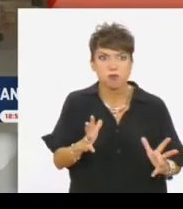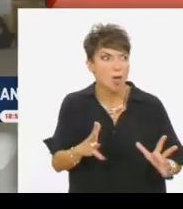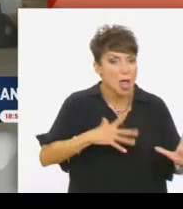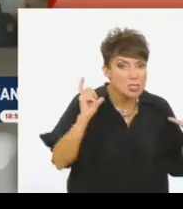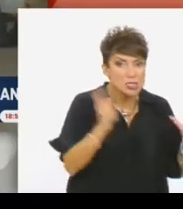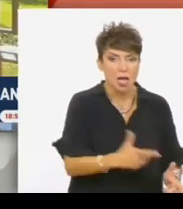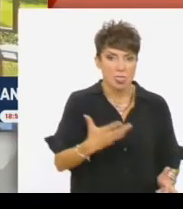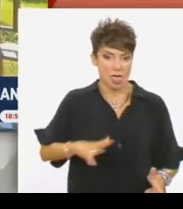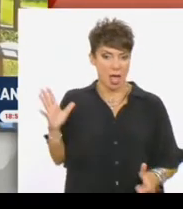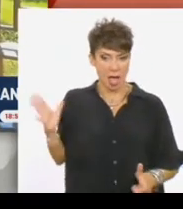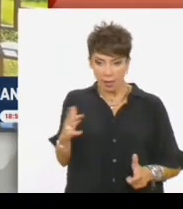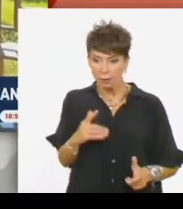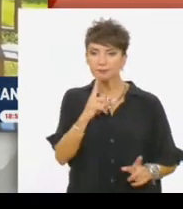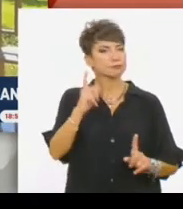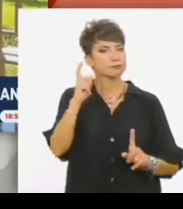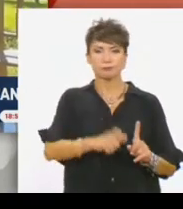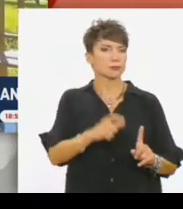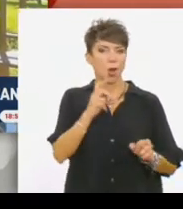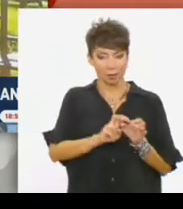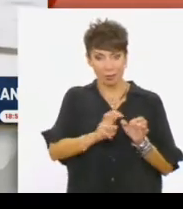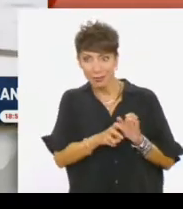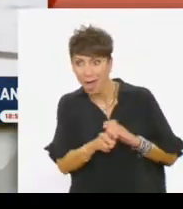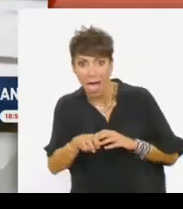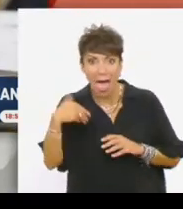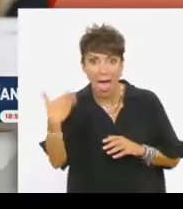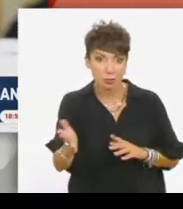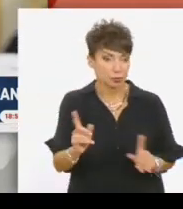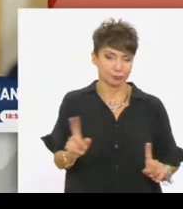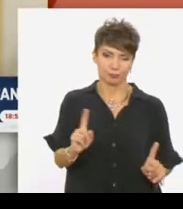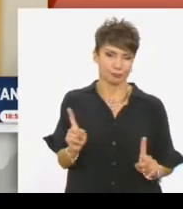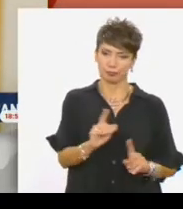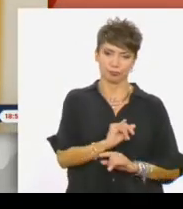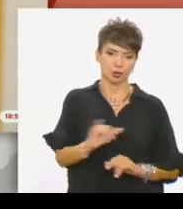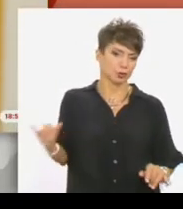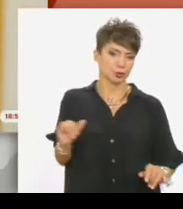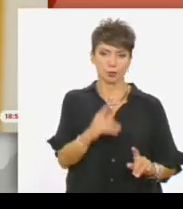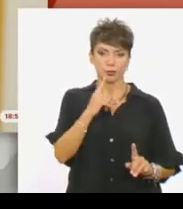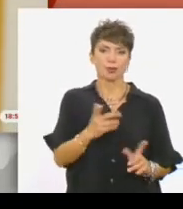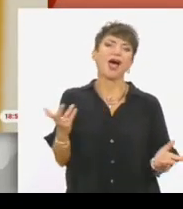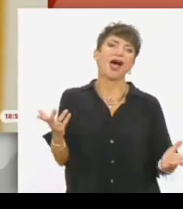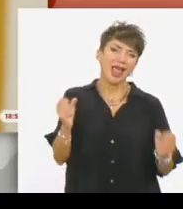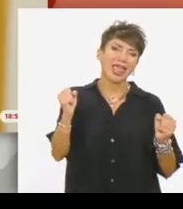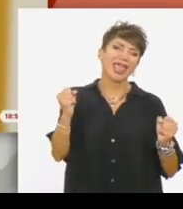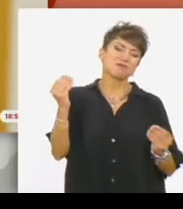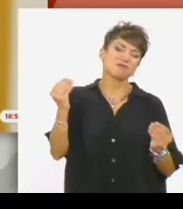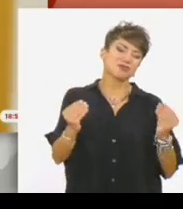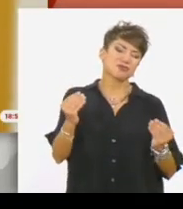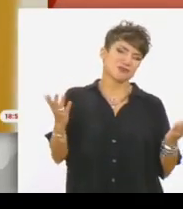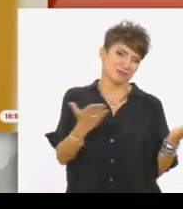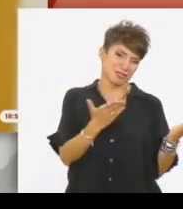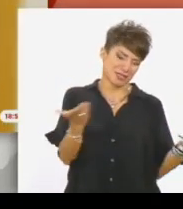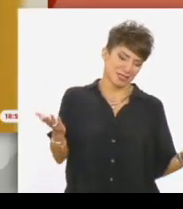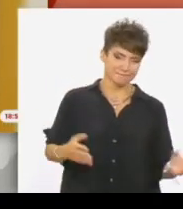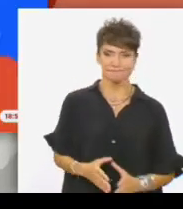Πολιτείες. Ο ίδιος σπάνια εγκαταλείπει τις εγκαταστάσεις. Τα τελευταία χρόνια άλλωστε δεν του το επιτρέπει και η διαταραγμένη